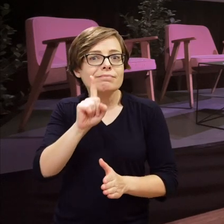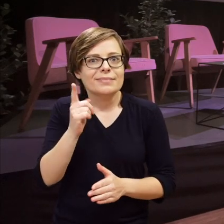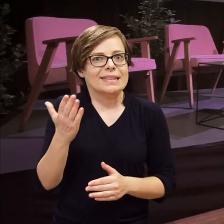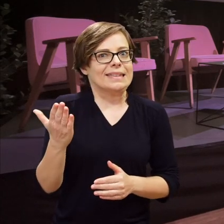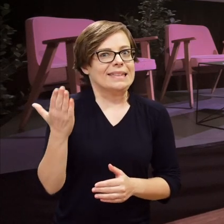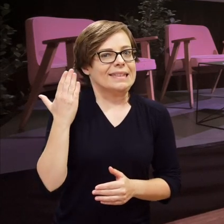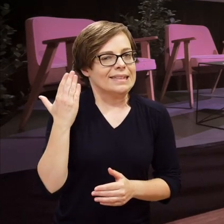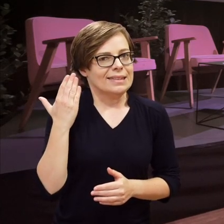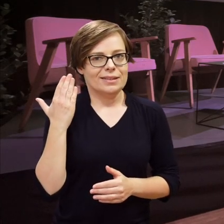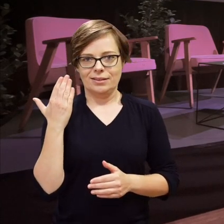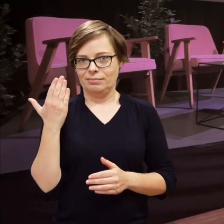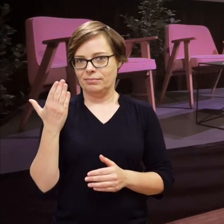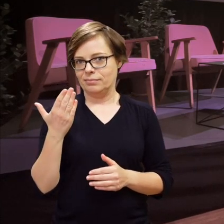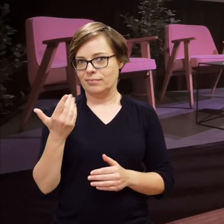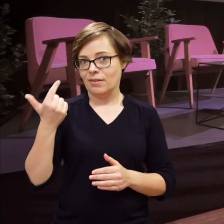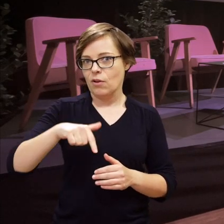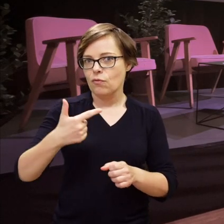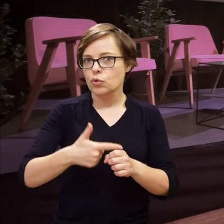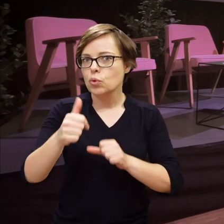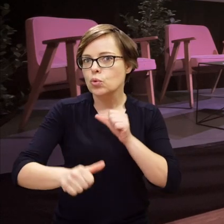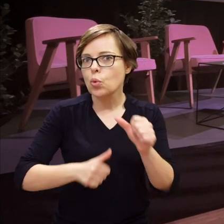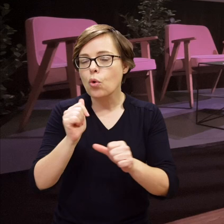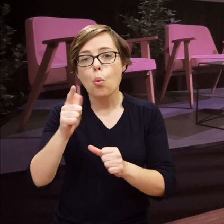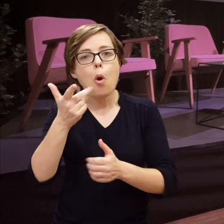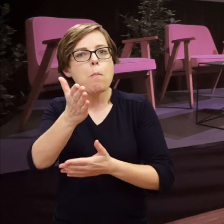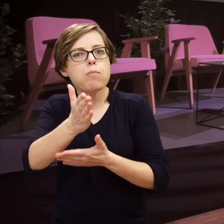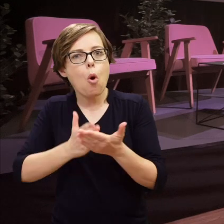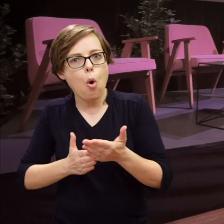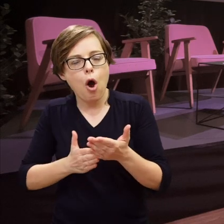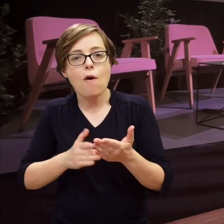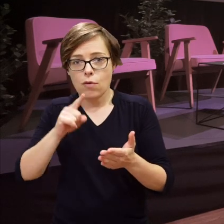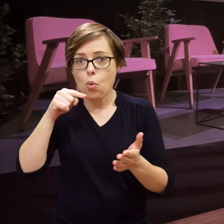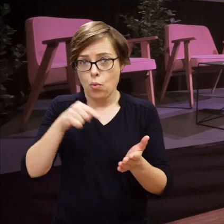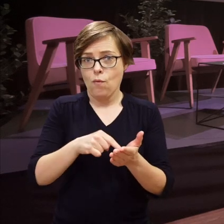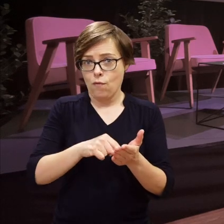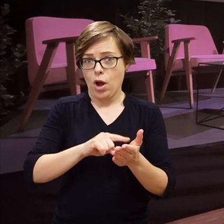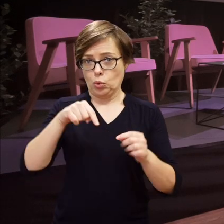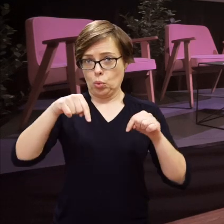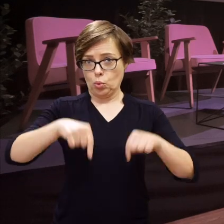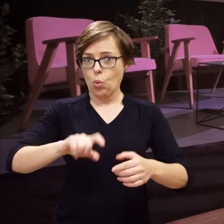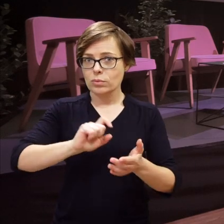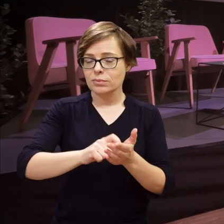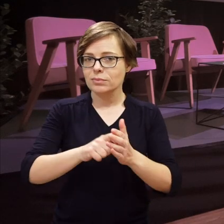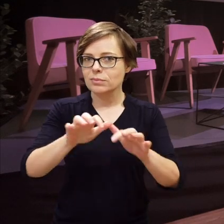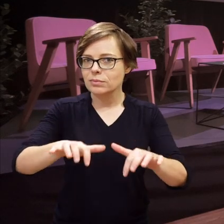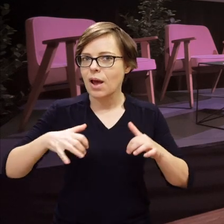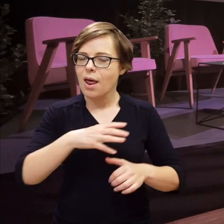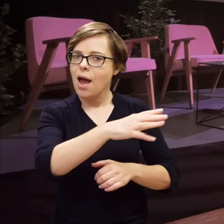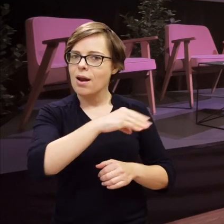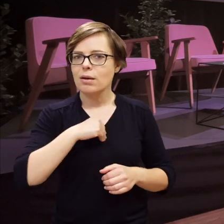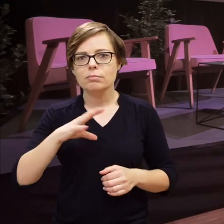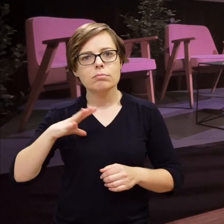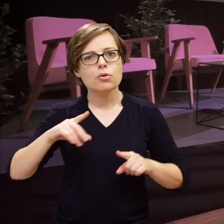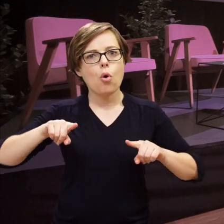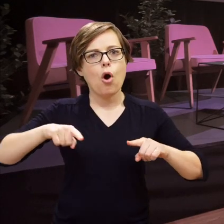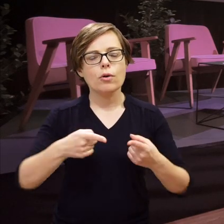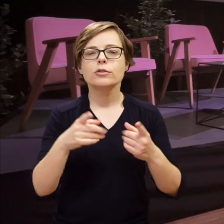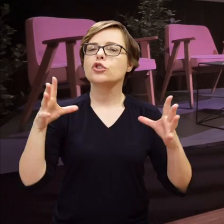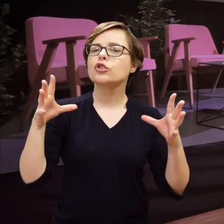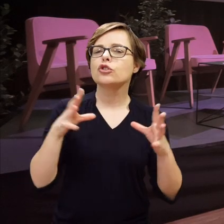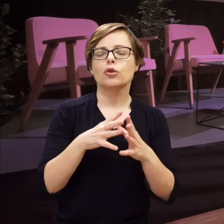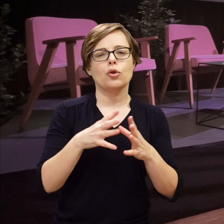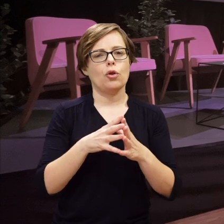tak powiem przed chwilą w drugiej połowie poprzedniego roku tutaj na tej właśnie sali razem sporganizowaliśmy